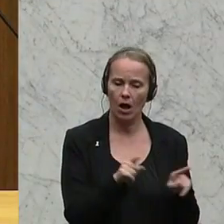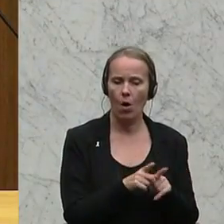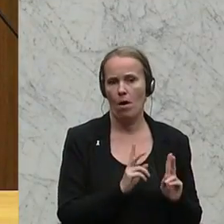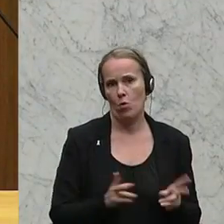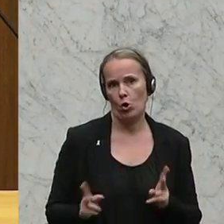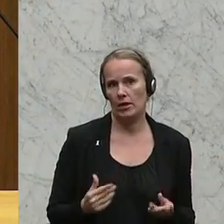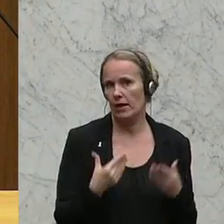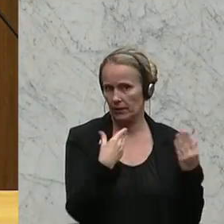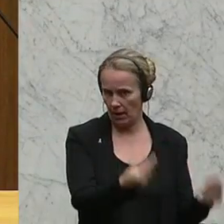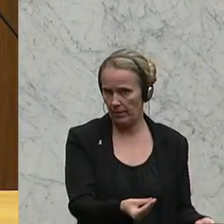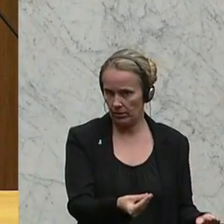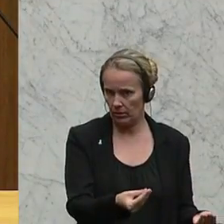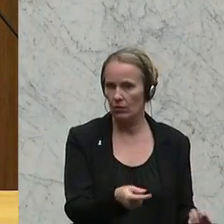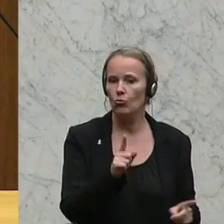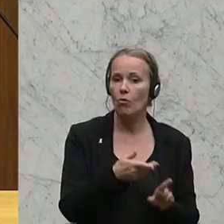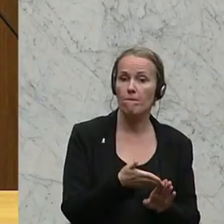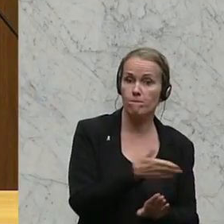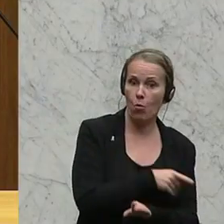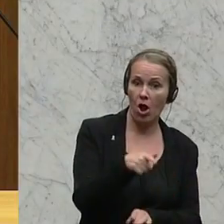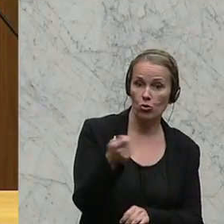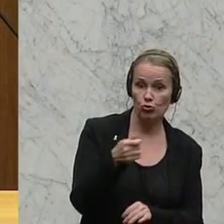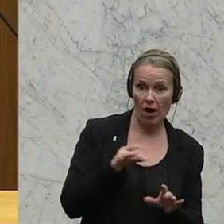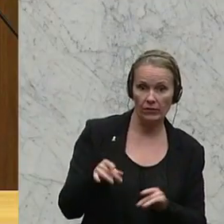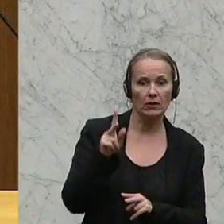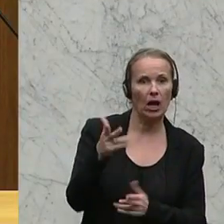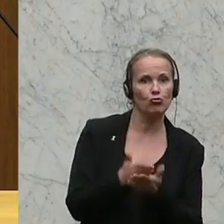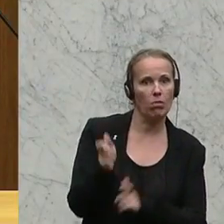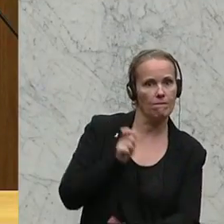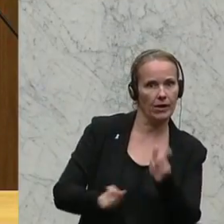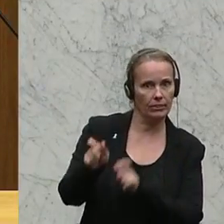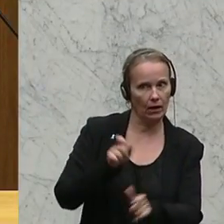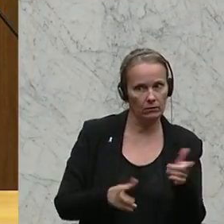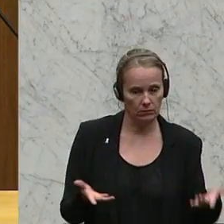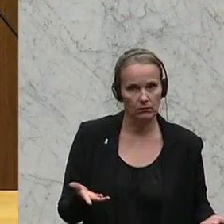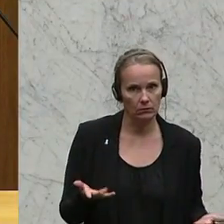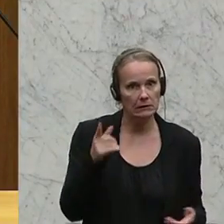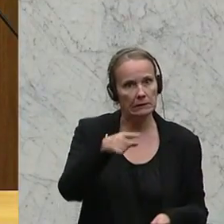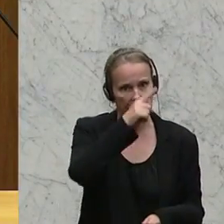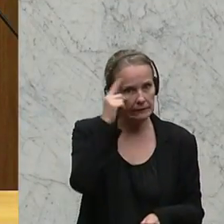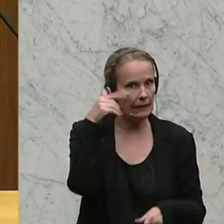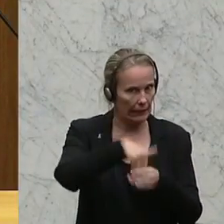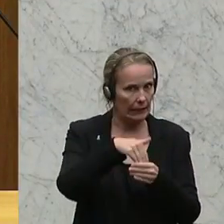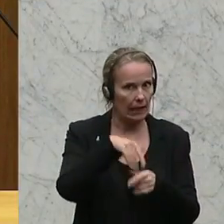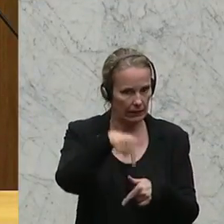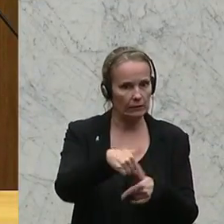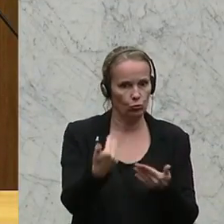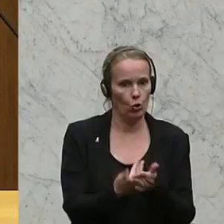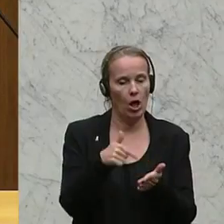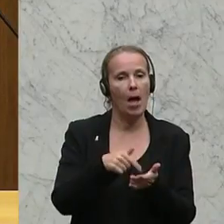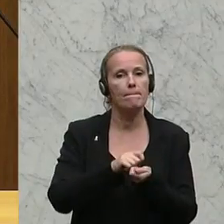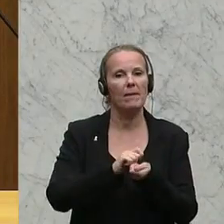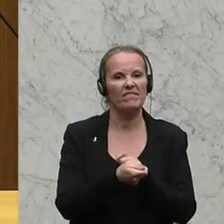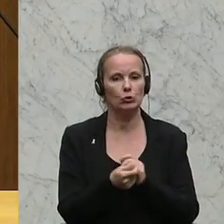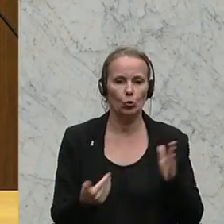einräumen, um schon im Vorfeld mögliche Straftaten auch zu verhindern. Genau das ist der Sinn und der Inhalt dieser Präventionsnovelle,